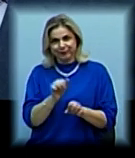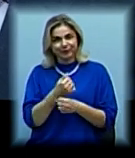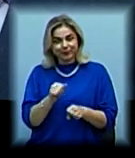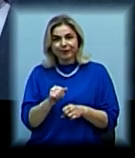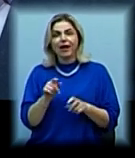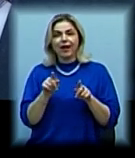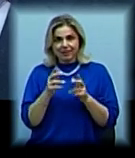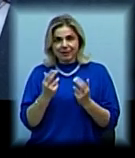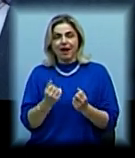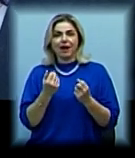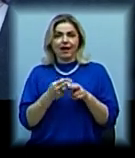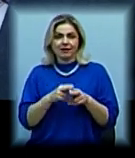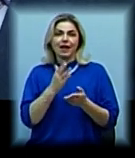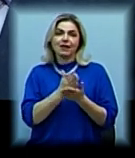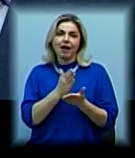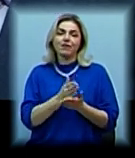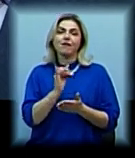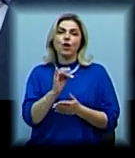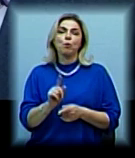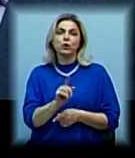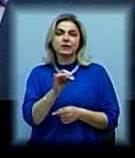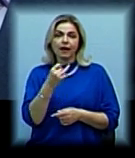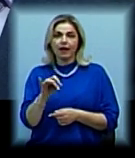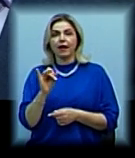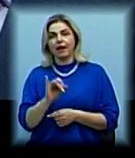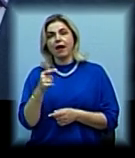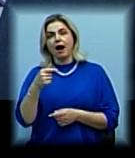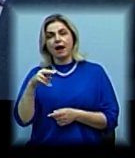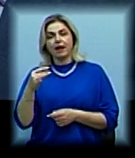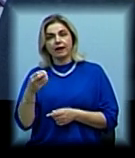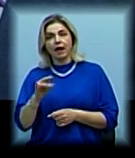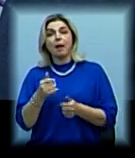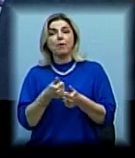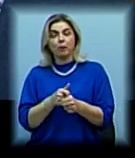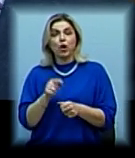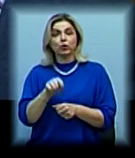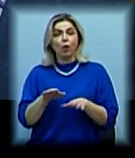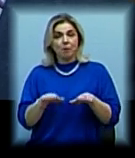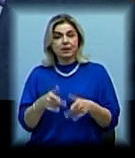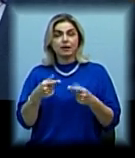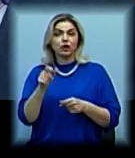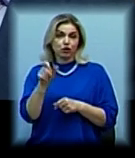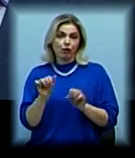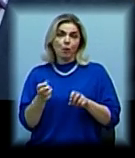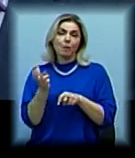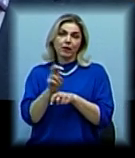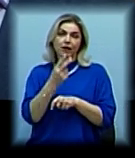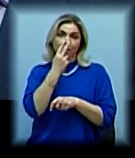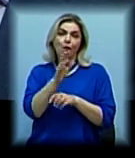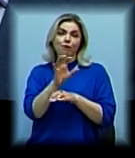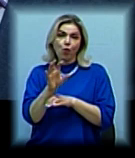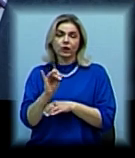Таким картином місце і в музеях, і в галереях. Але я думаю, що і бібліотека – це місце, де людина може прийти, подивитися фотороботи,